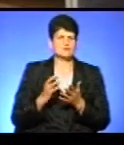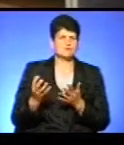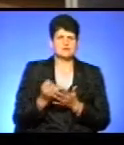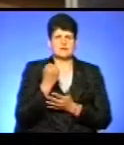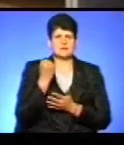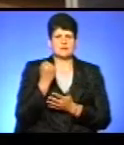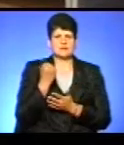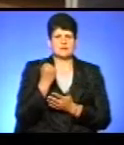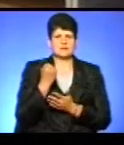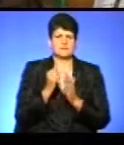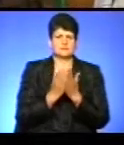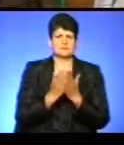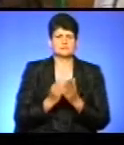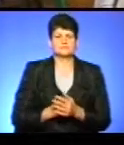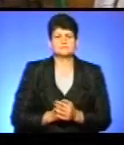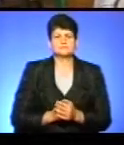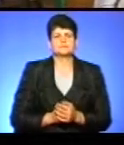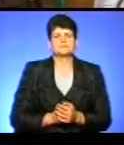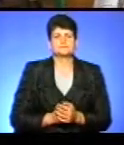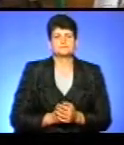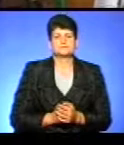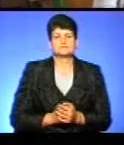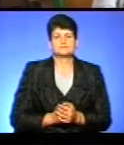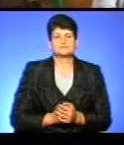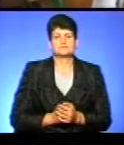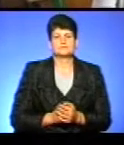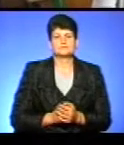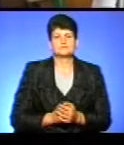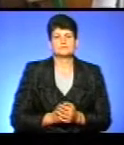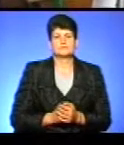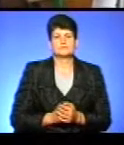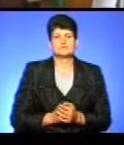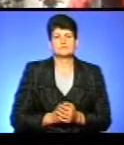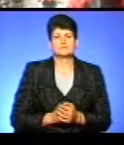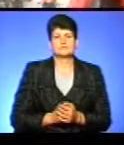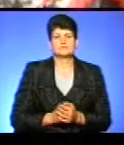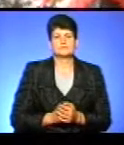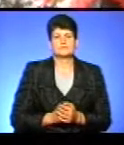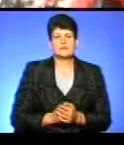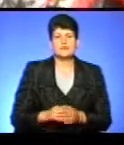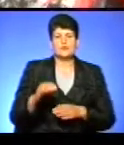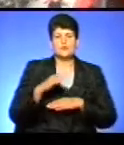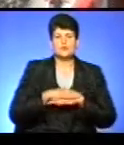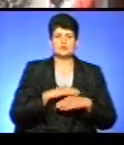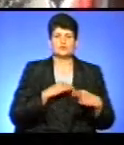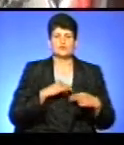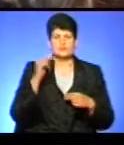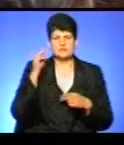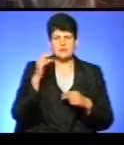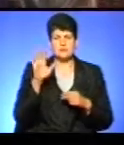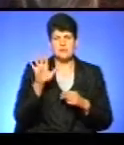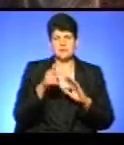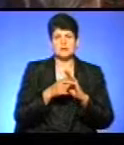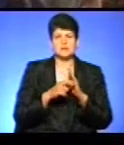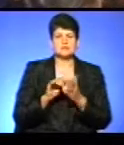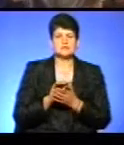у самому підручнику. Мені збачити Італіна, вже всі гані в хриці. На уроці трудового навчання п'ятикласниці